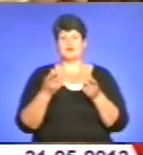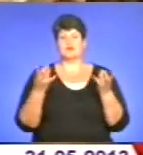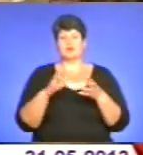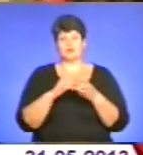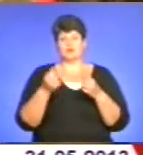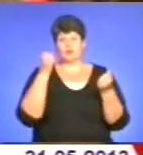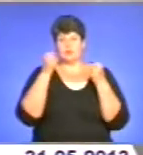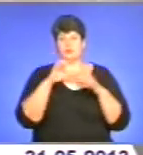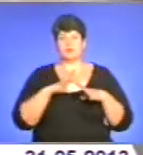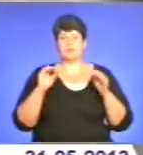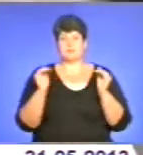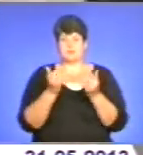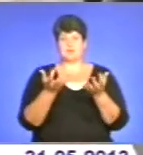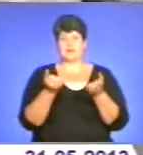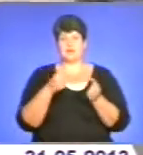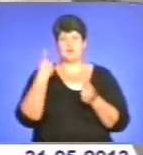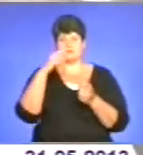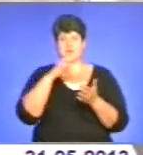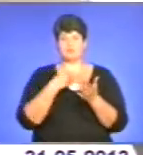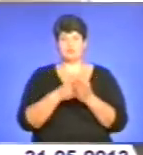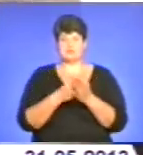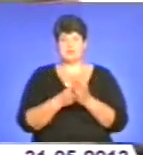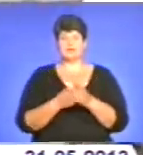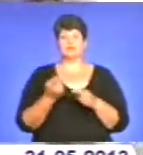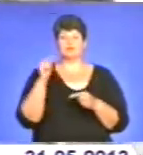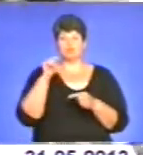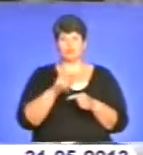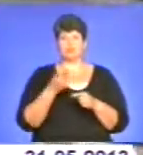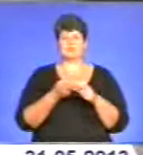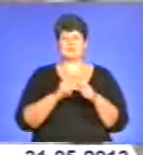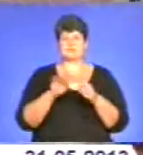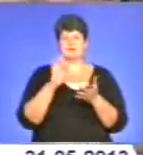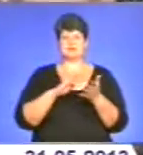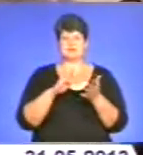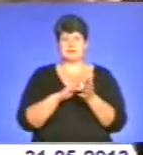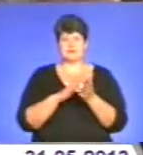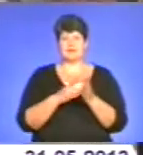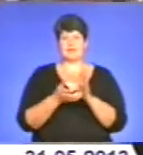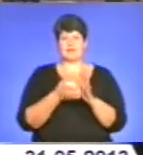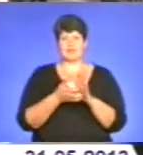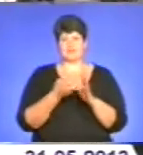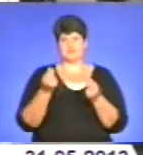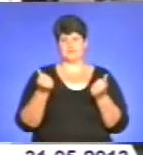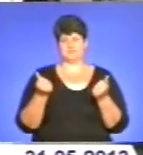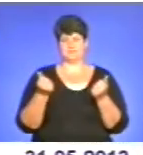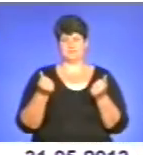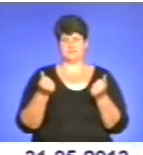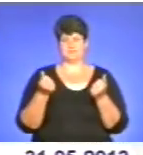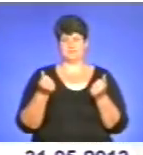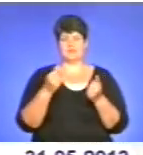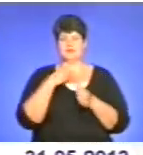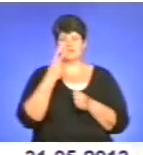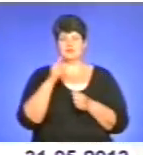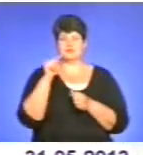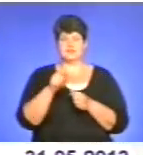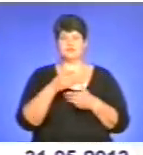прийнятий обласний бюджет. Саме через це новостворений Центр екстреної медичної допомоги істотно недофінансовується. Незважаючи на